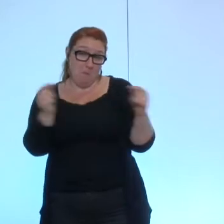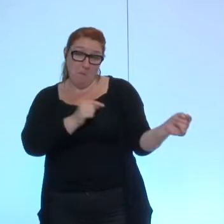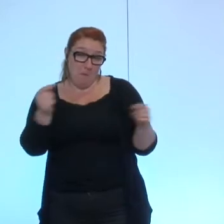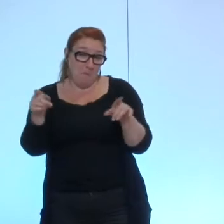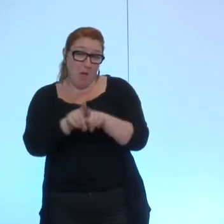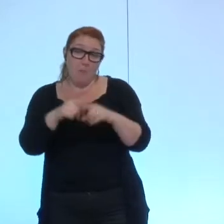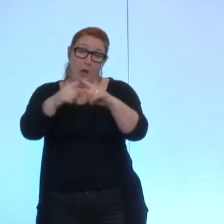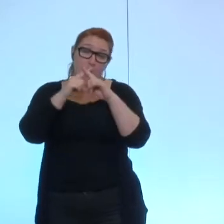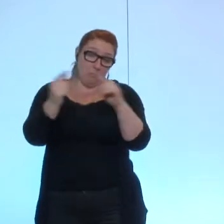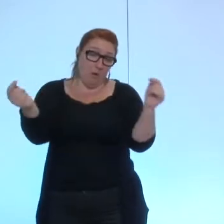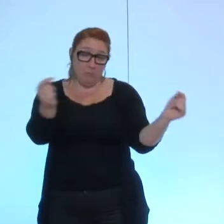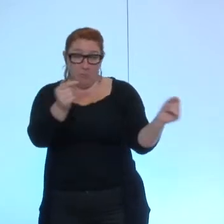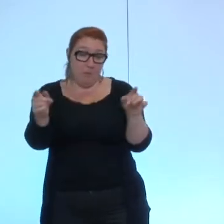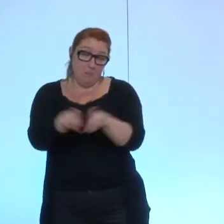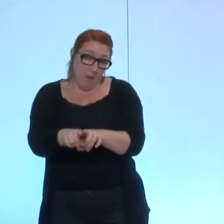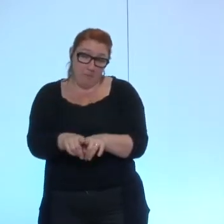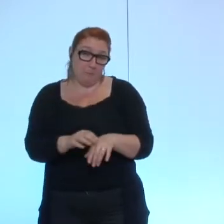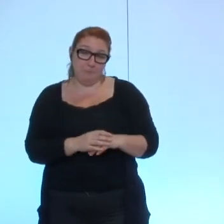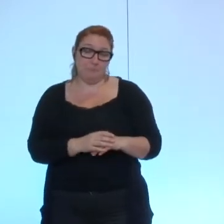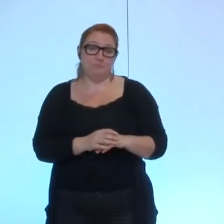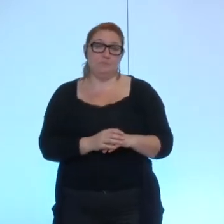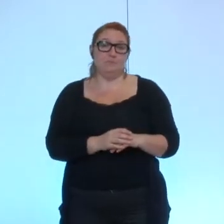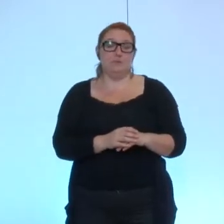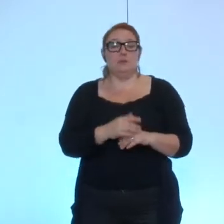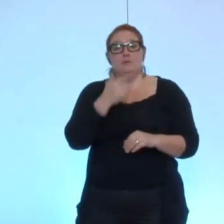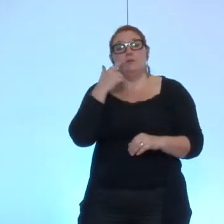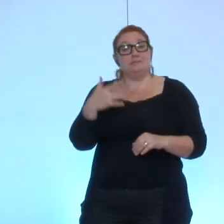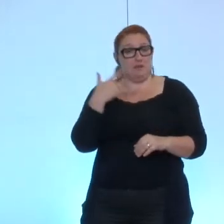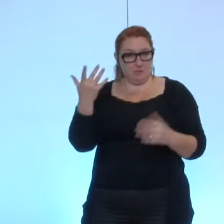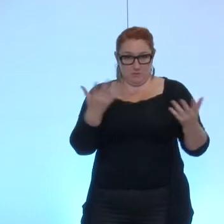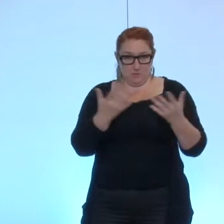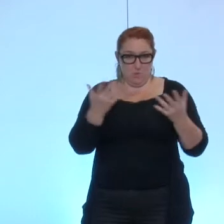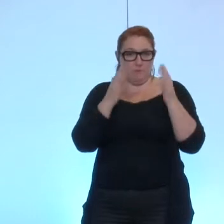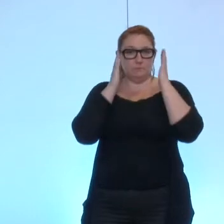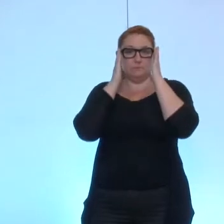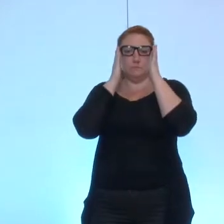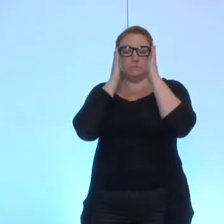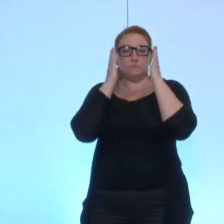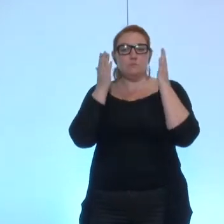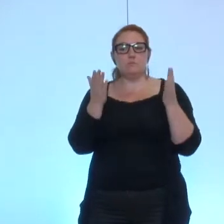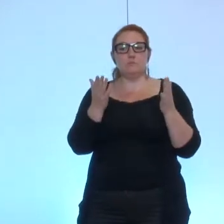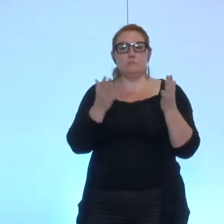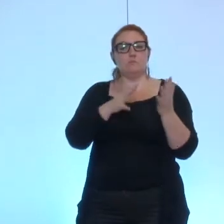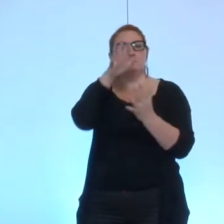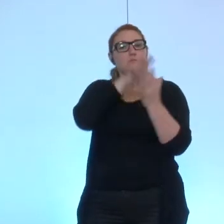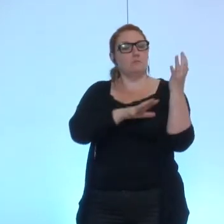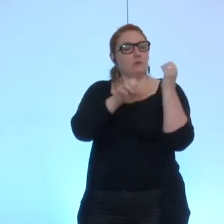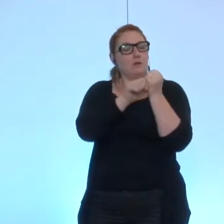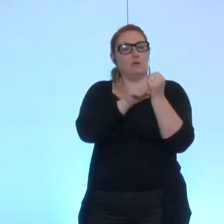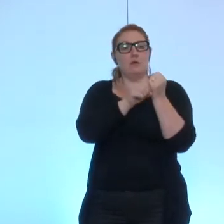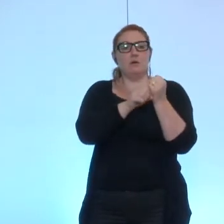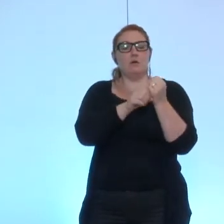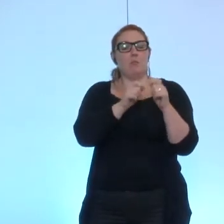même genre d'argument donc ce que nous posons je pense que ce est intéressant c'est de fait que cet état récapitulatif individuel des aides